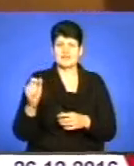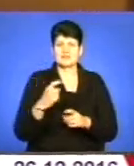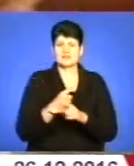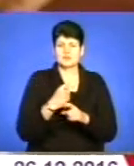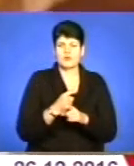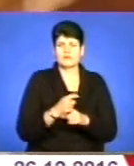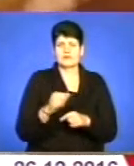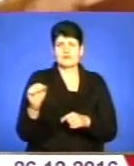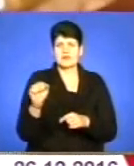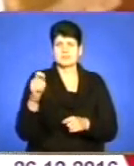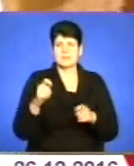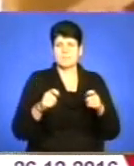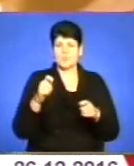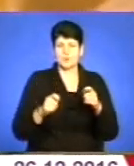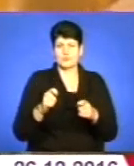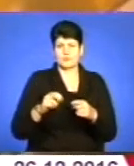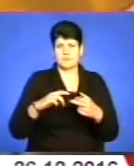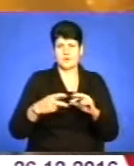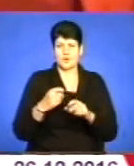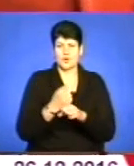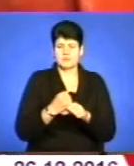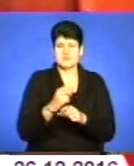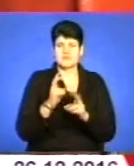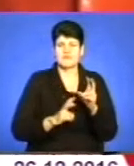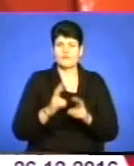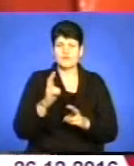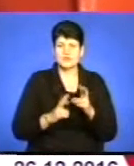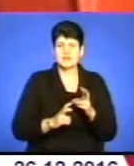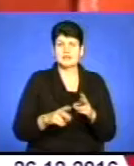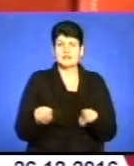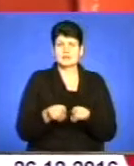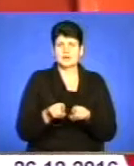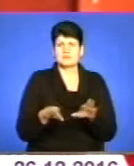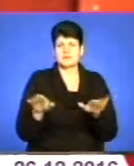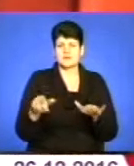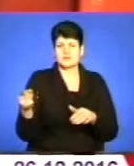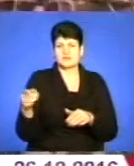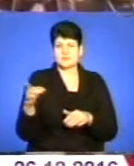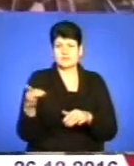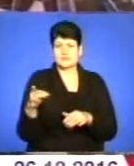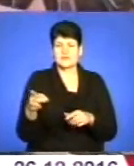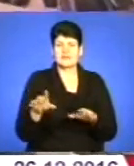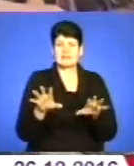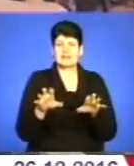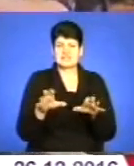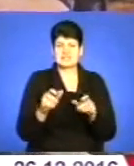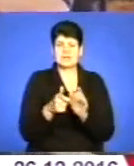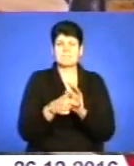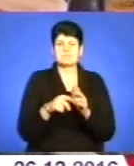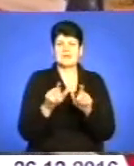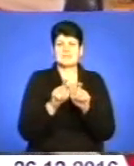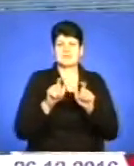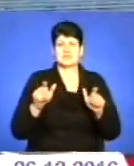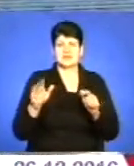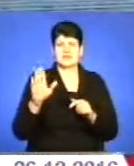молокопереробний заводи, Тернопільський м'ясокомбінат, завод з переробки сої та пташник у Тернопільському районі, тваринницькі приміщення для великої